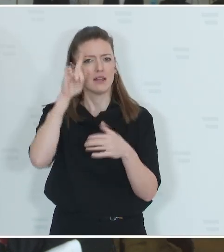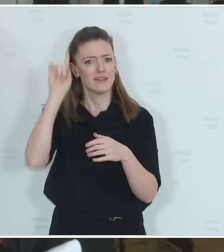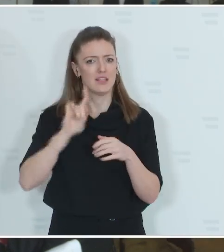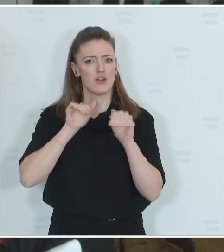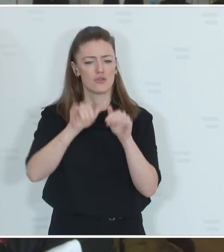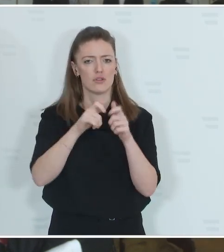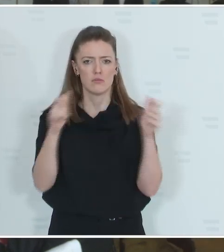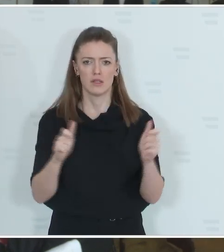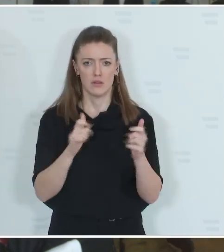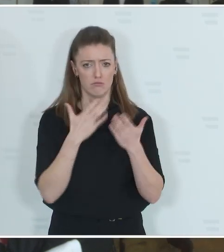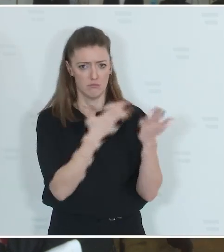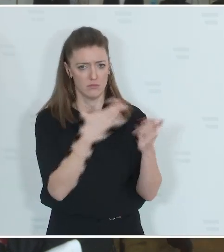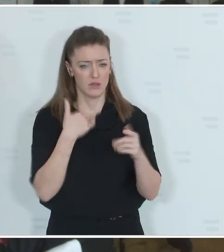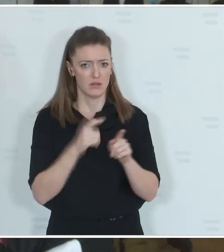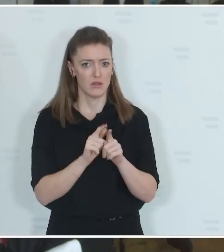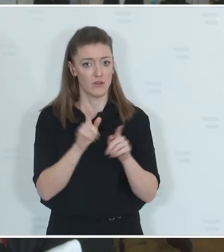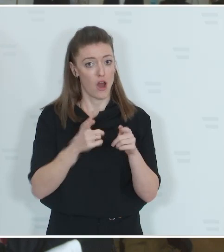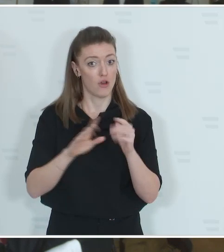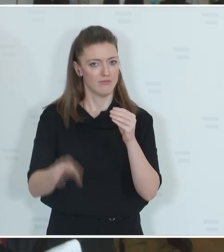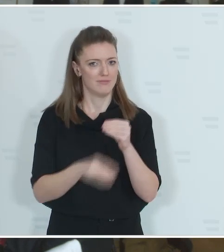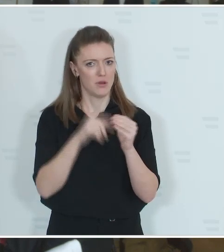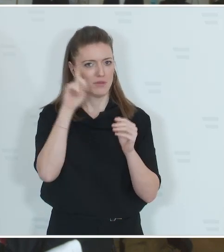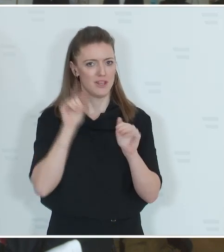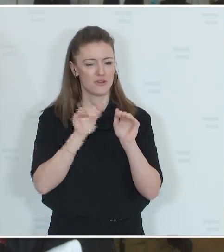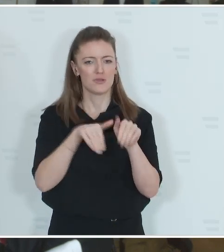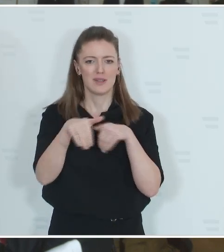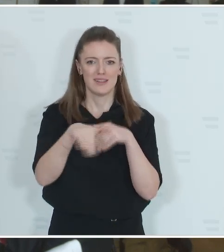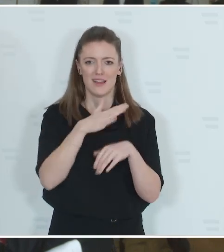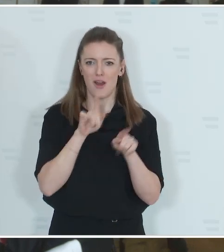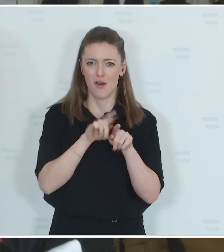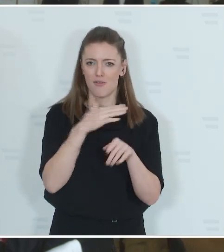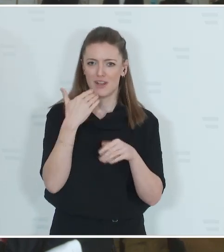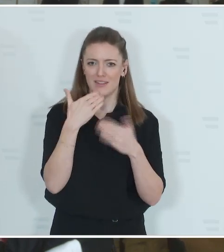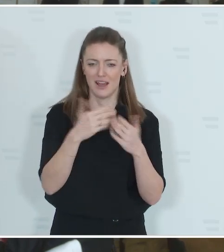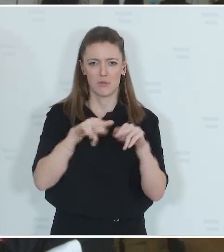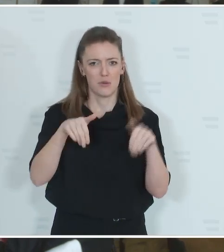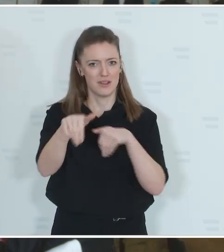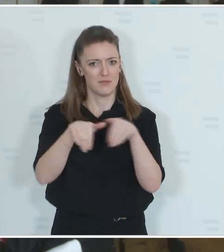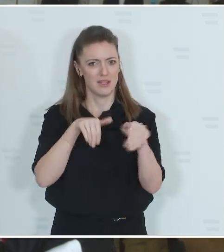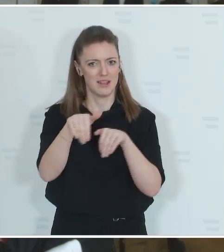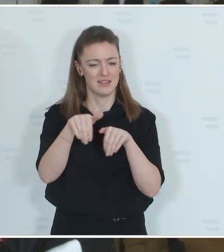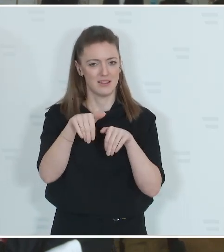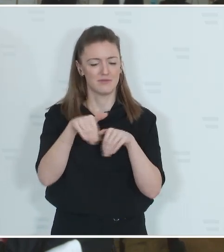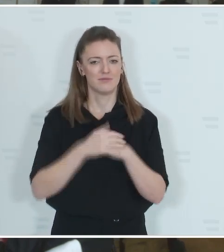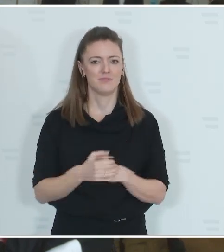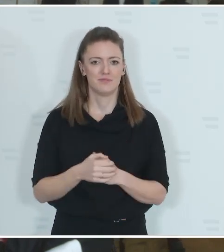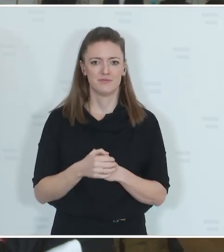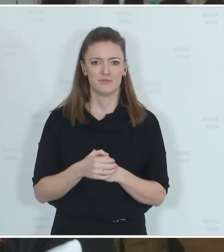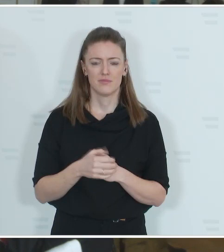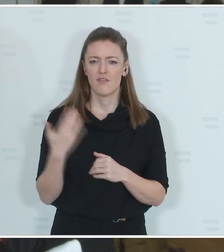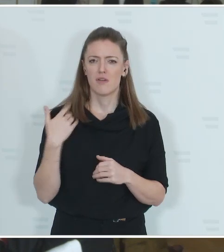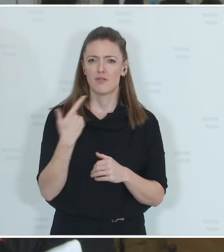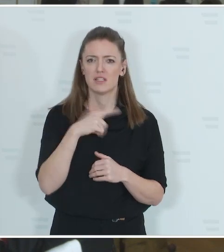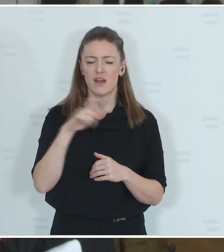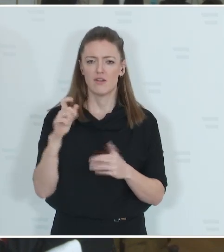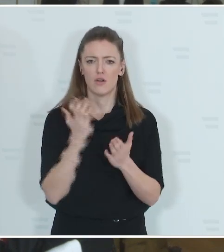ersuchen. Und dem Tierschutzminister, das ist er nämlich auch. Vielen Dank, Herr Bundesminister. Wir haben schon vor zwei